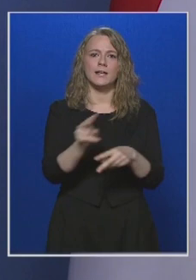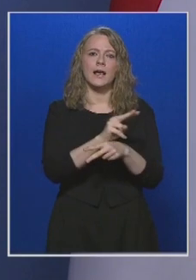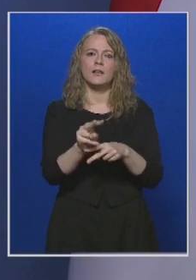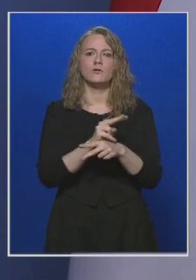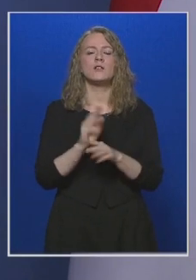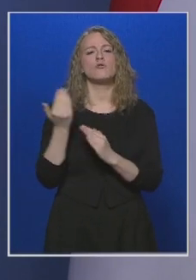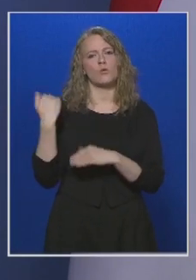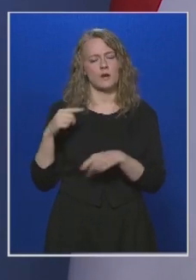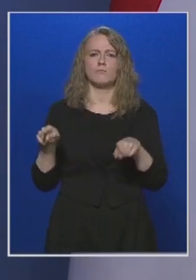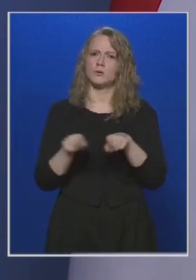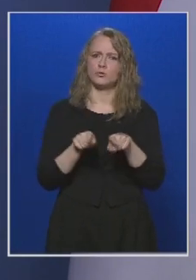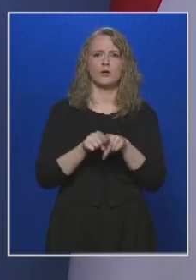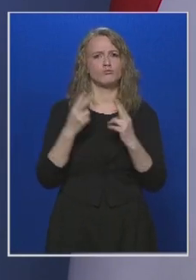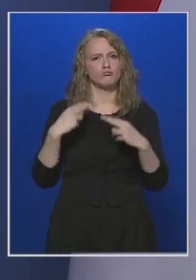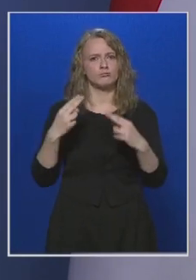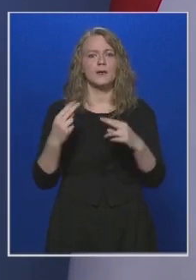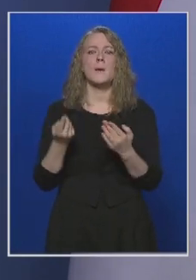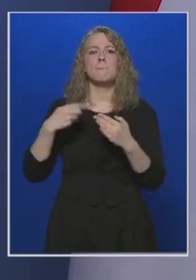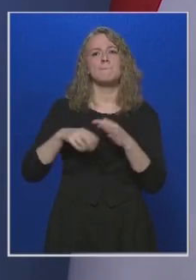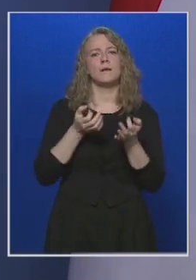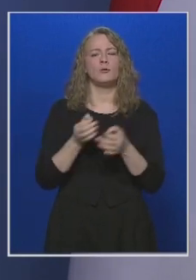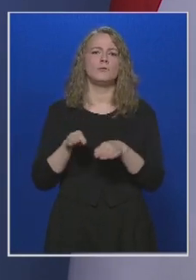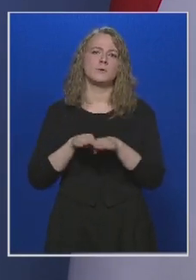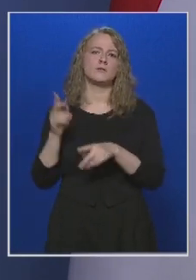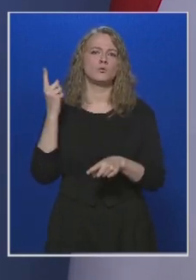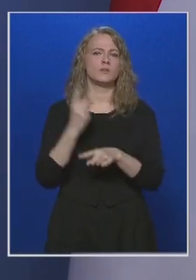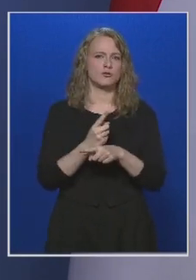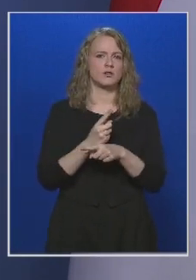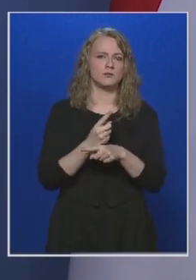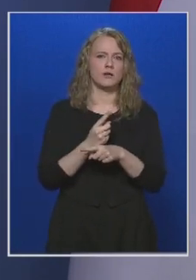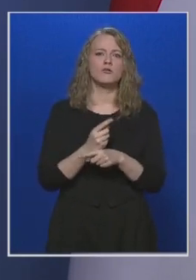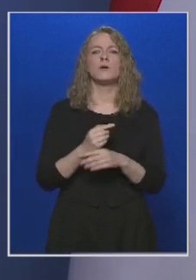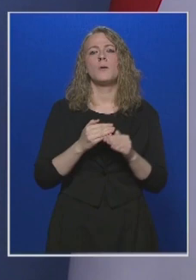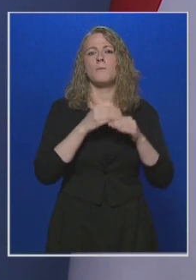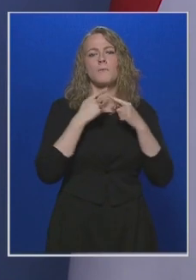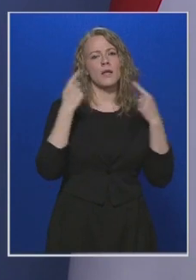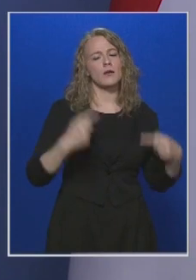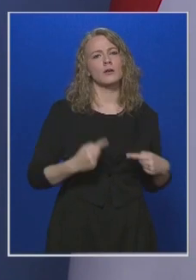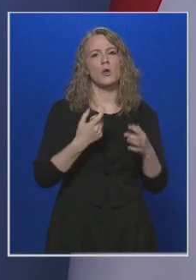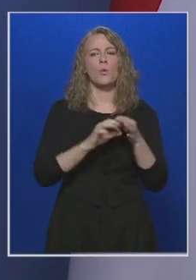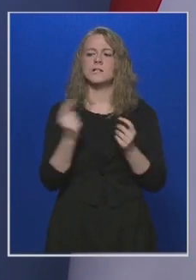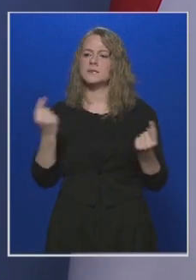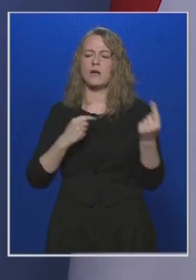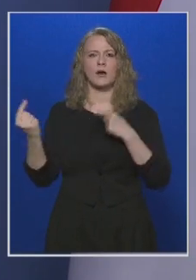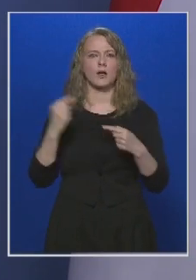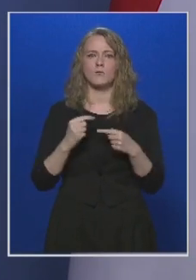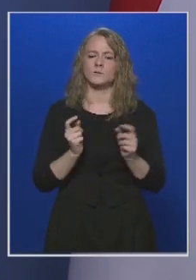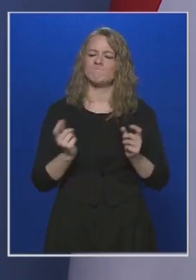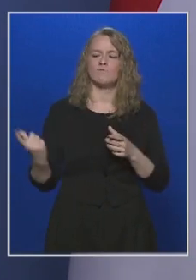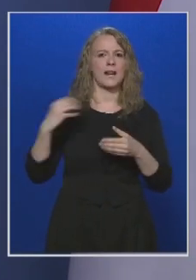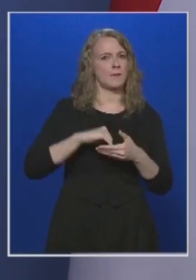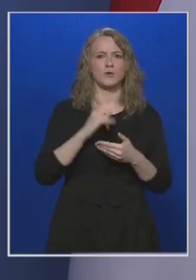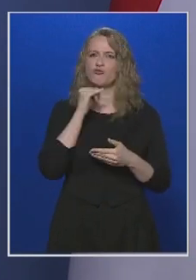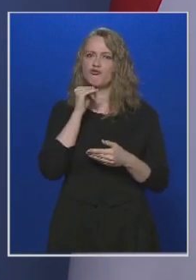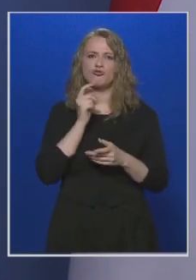pedig korábbiak szerint zajlik, azzal, hogy belügyminiszteri utasítással meghatározott országból érkezők belépésére nincs lehetőség,